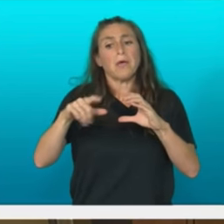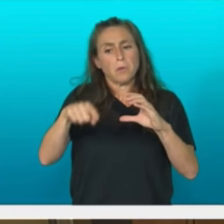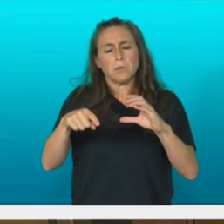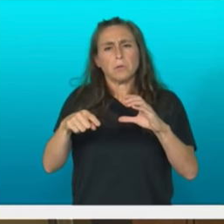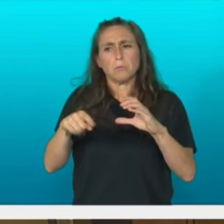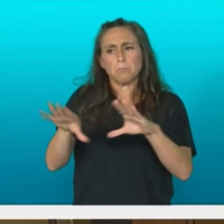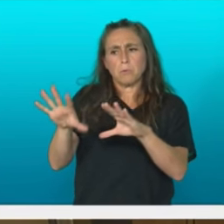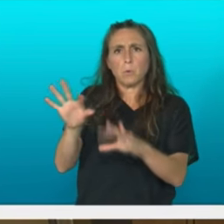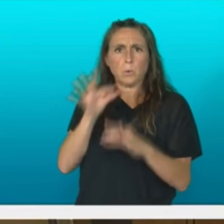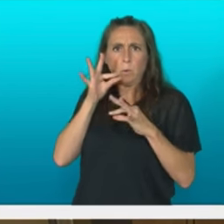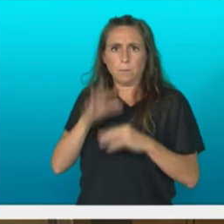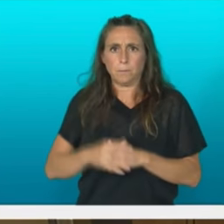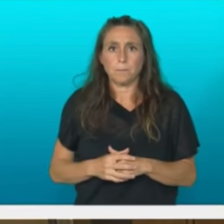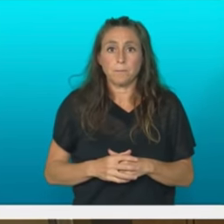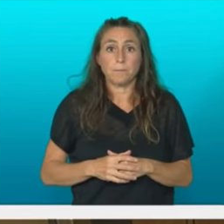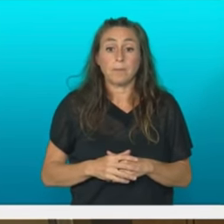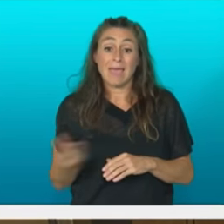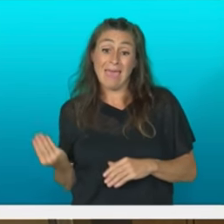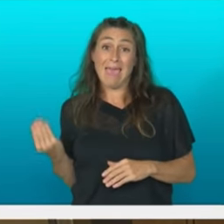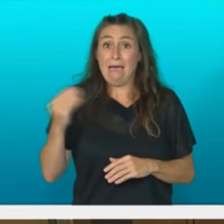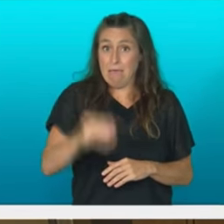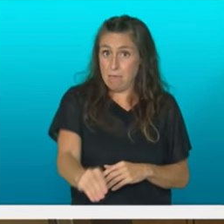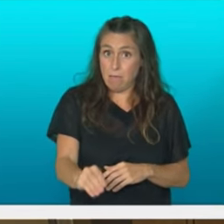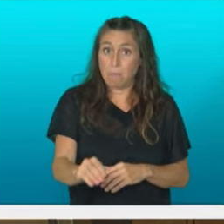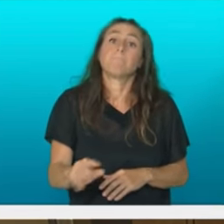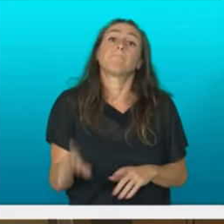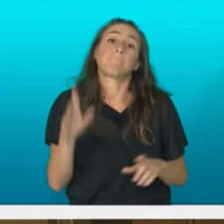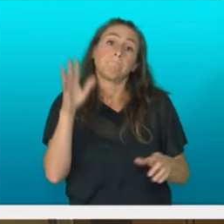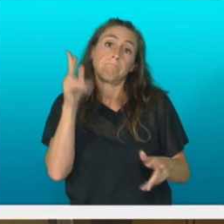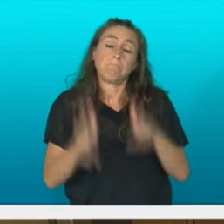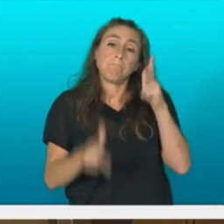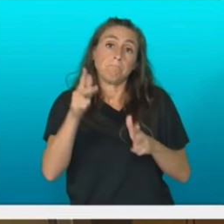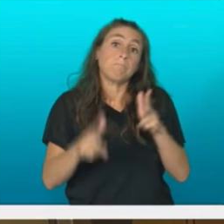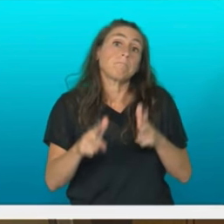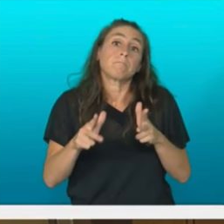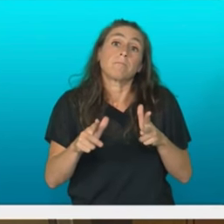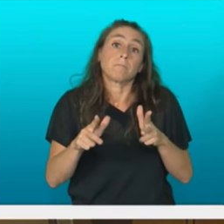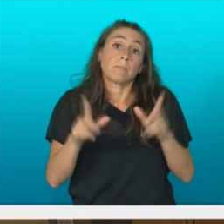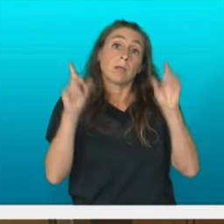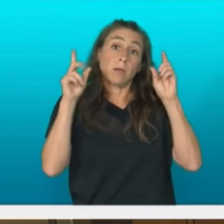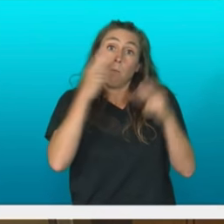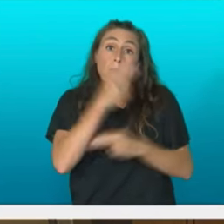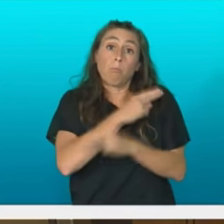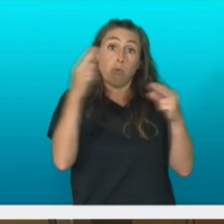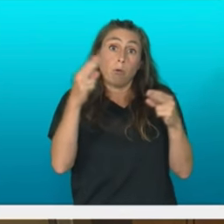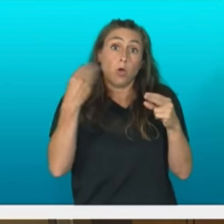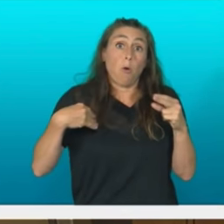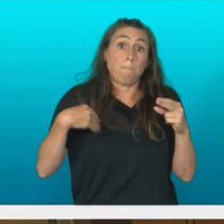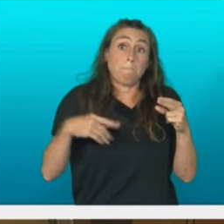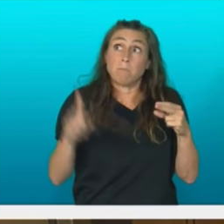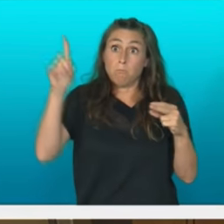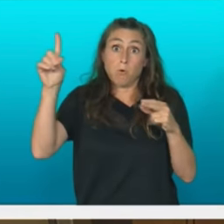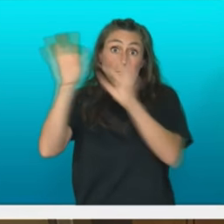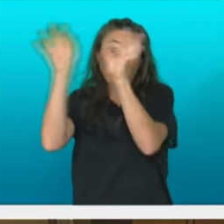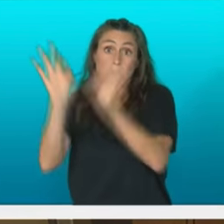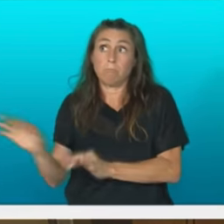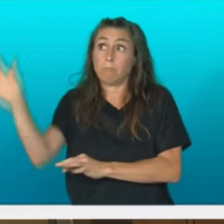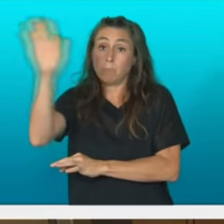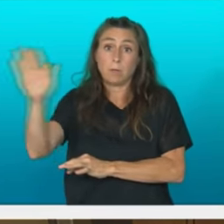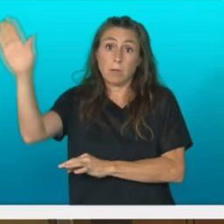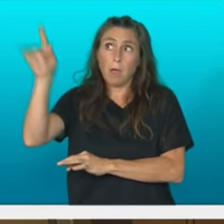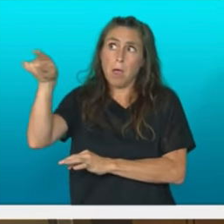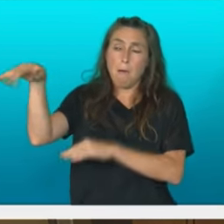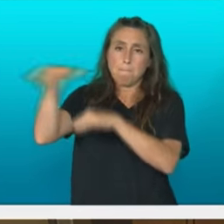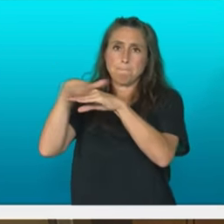batu behar dizkigu Euskal Ezkuntza Sistema Europako Iparraldeko Sistema horregatuen inspiratua benetako iretza pedagokiko